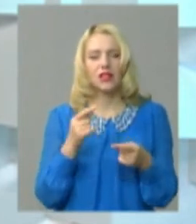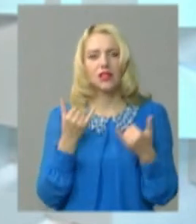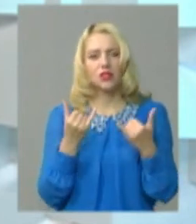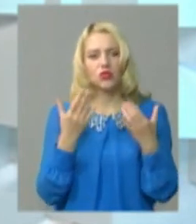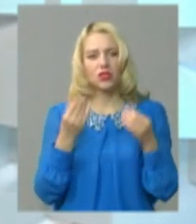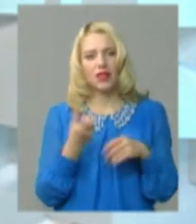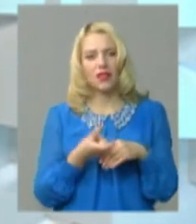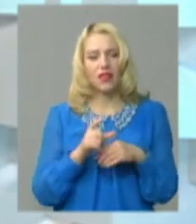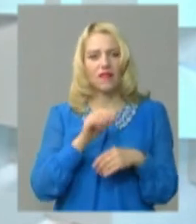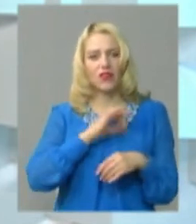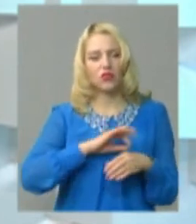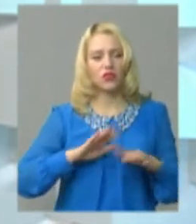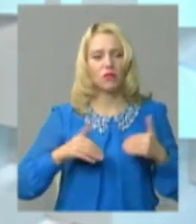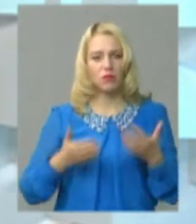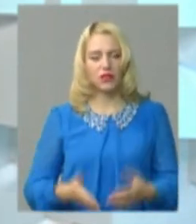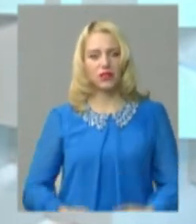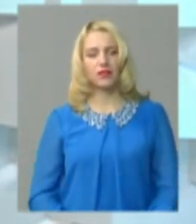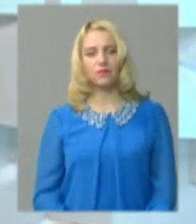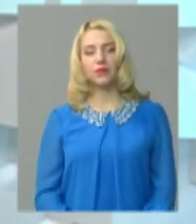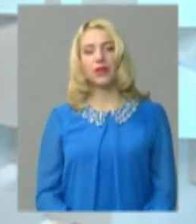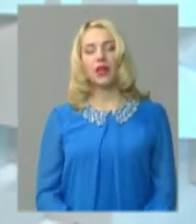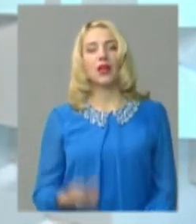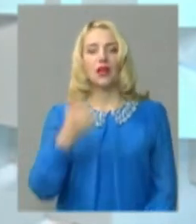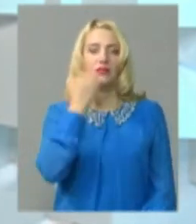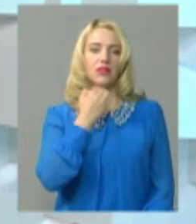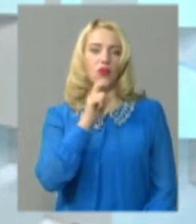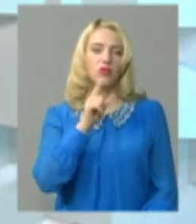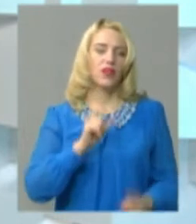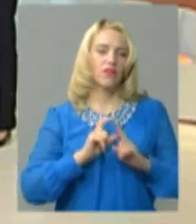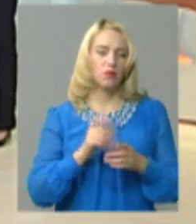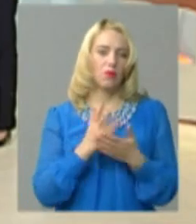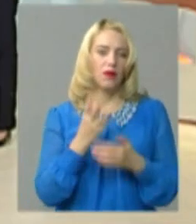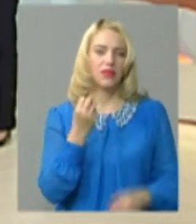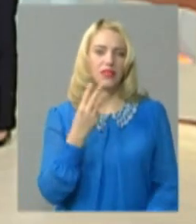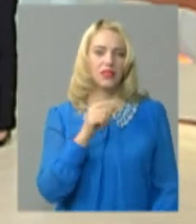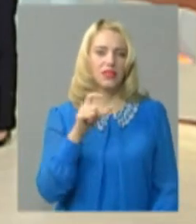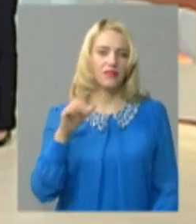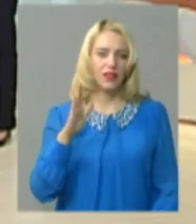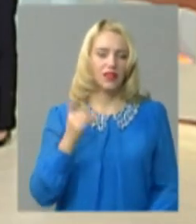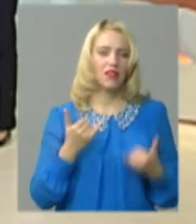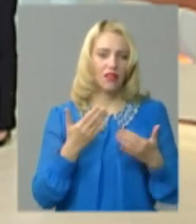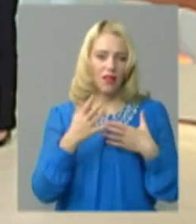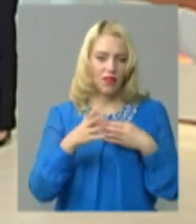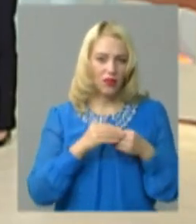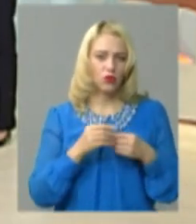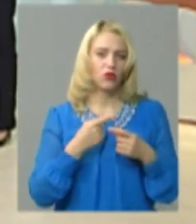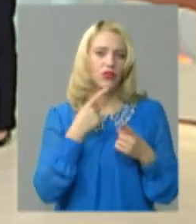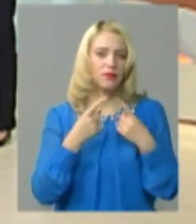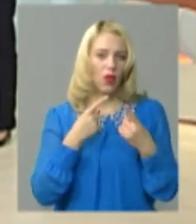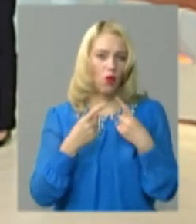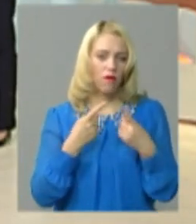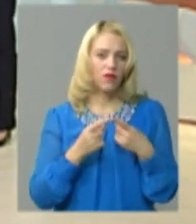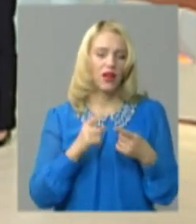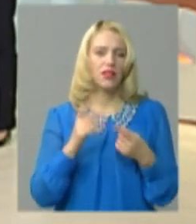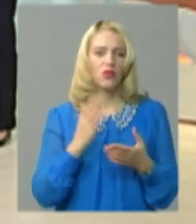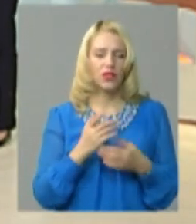Дякую за перегляд! Маємо 13 хвилин для нашого з вами спілкування, по хвилині дві у